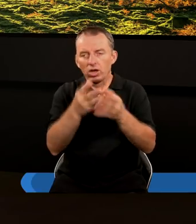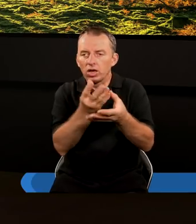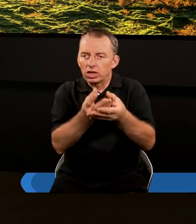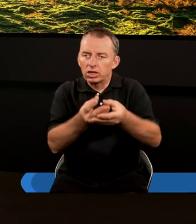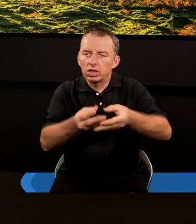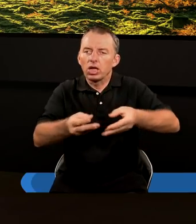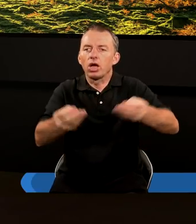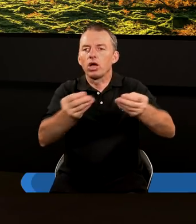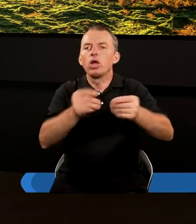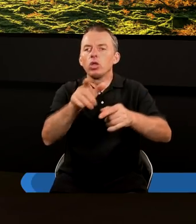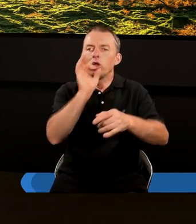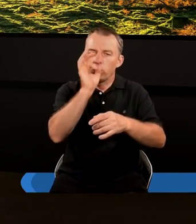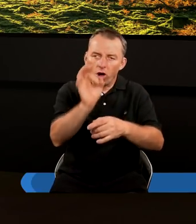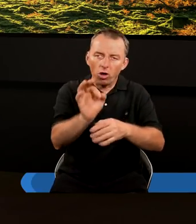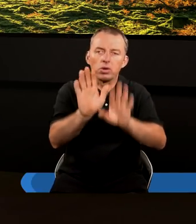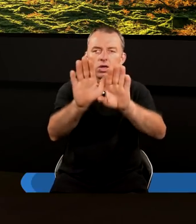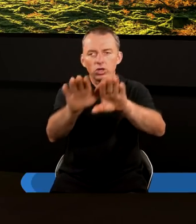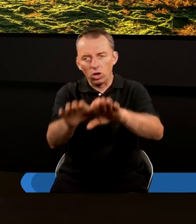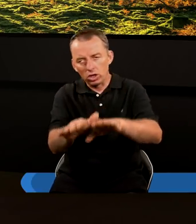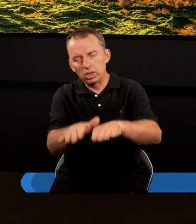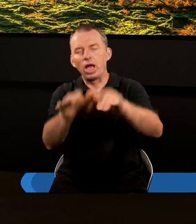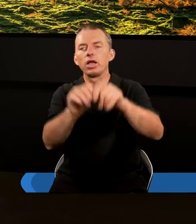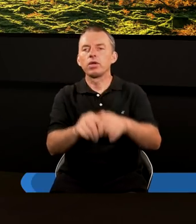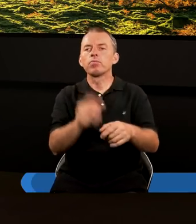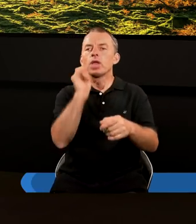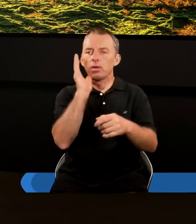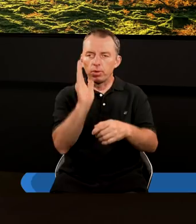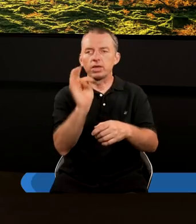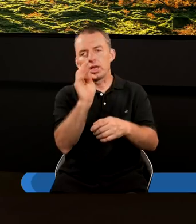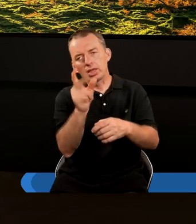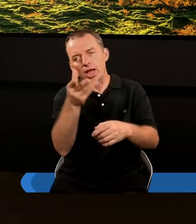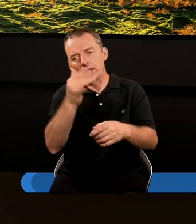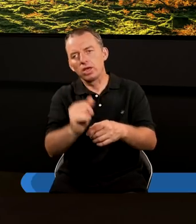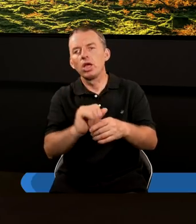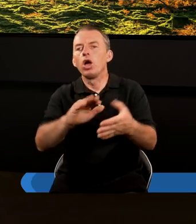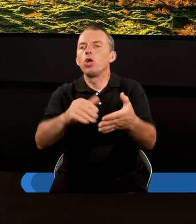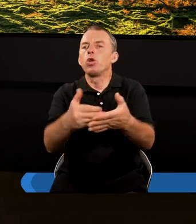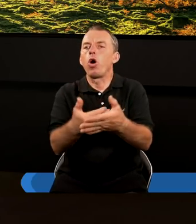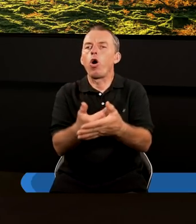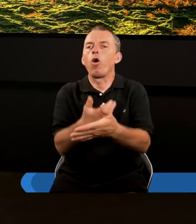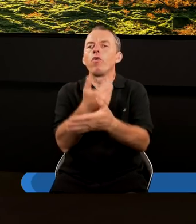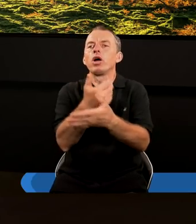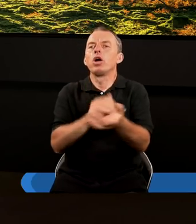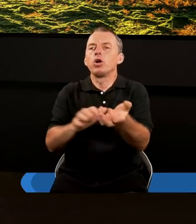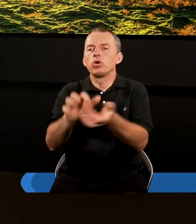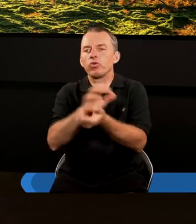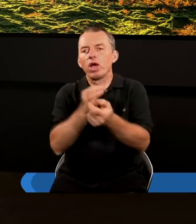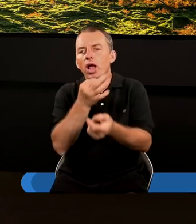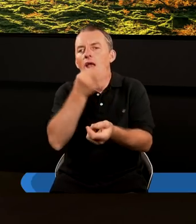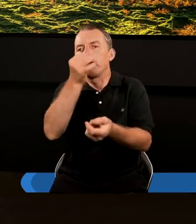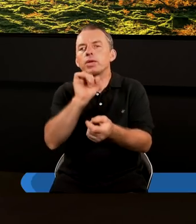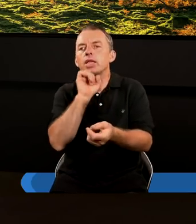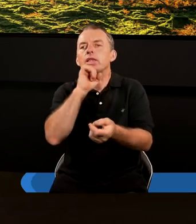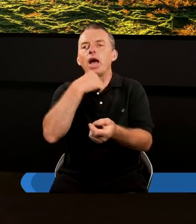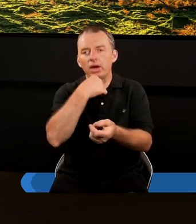zniknie, prawda? Ale to, co dobrego zostanie i to będzie taki nowy świat, jako lepszy,